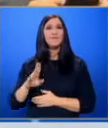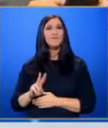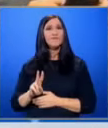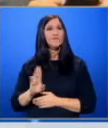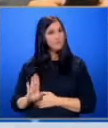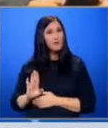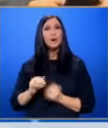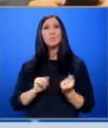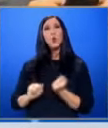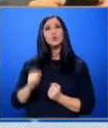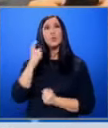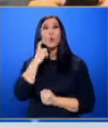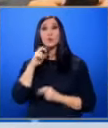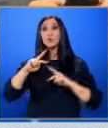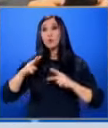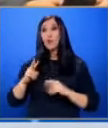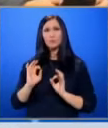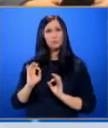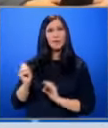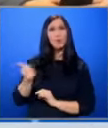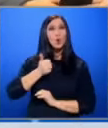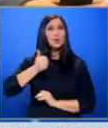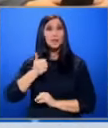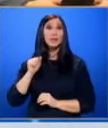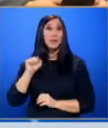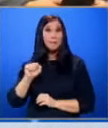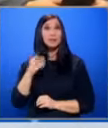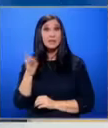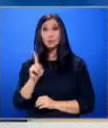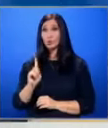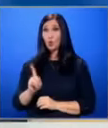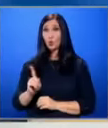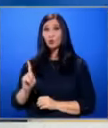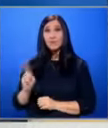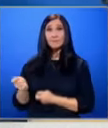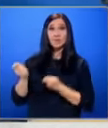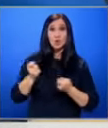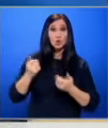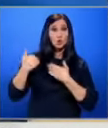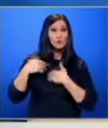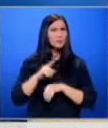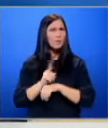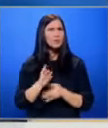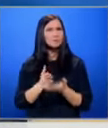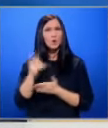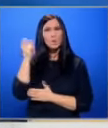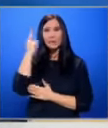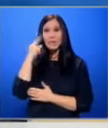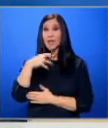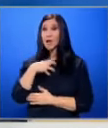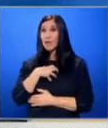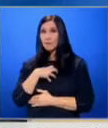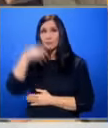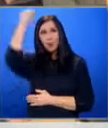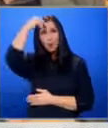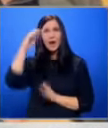Бойко Борисов отговори, че именно лидерите на партиите са тези, които трябва да носят отговорност. В момента, според председателя на ГЕРБ,